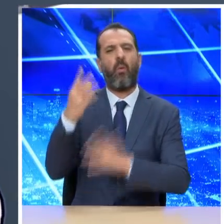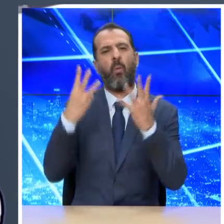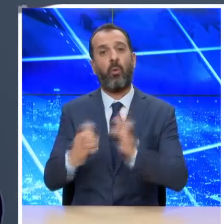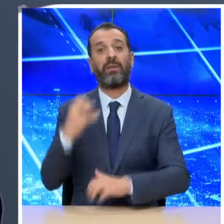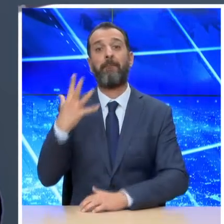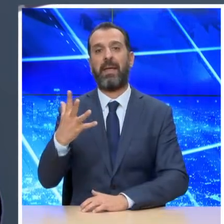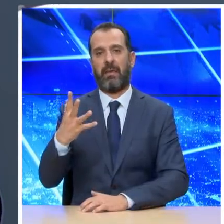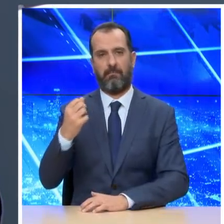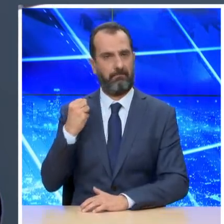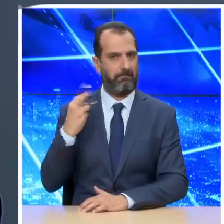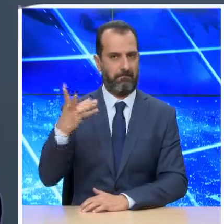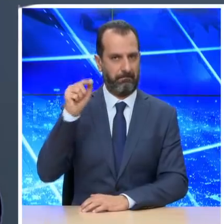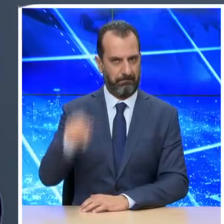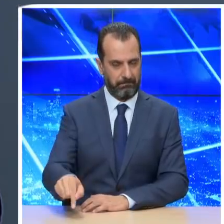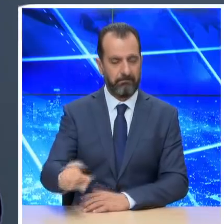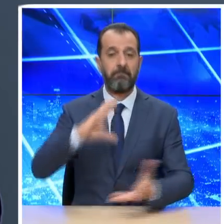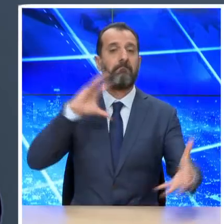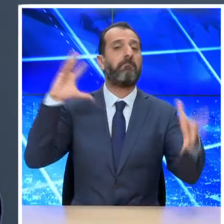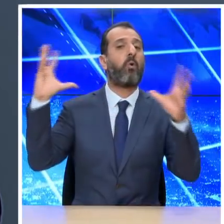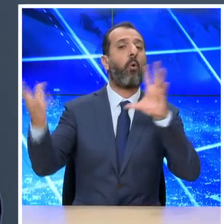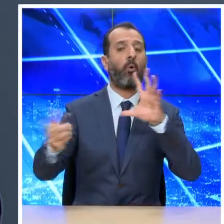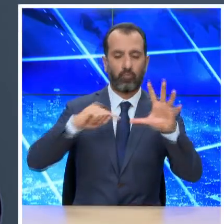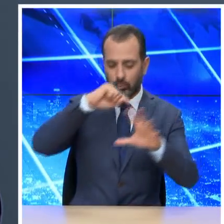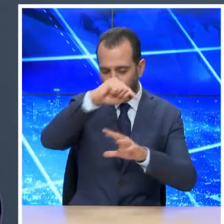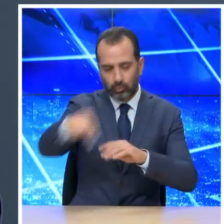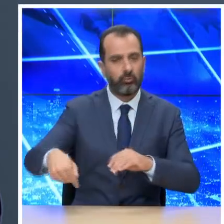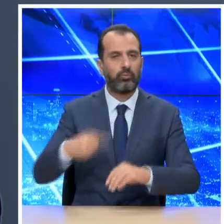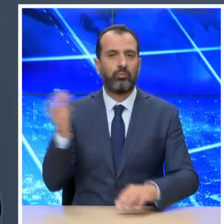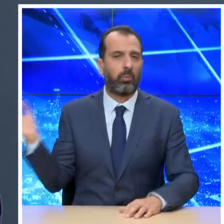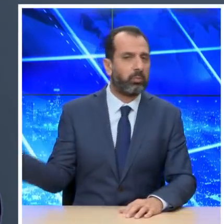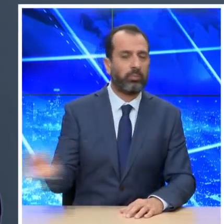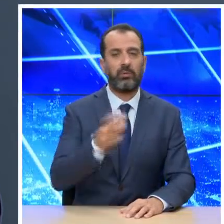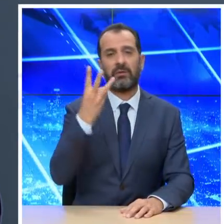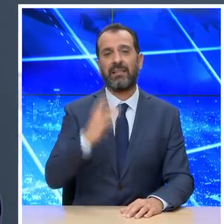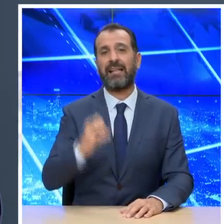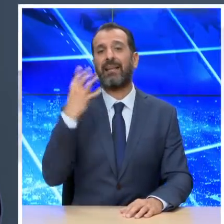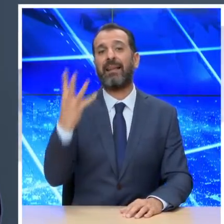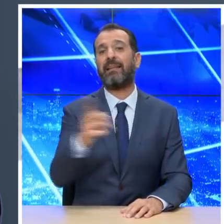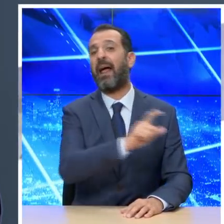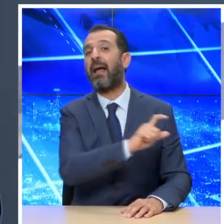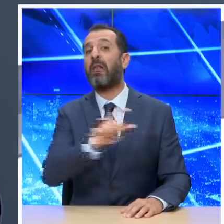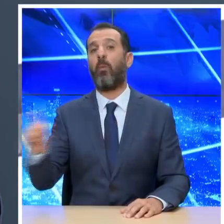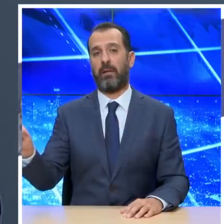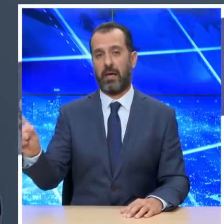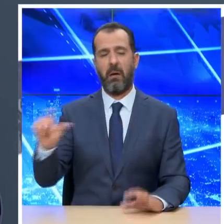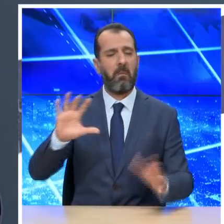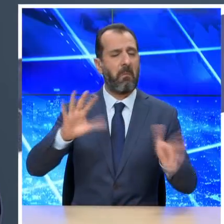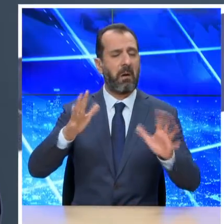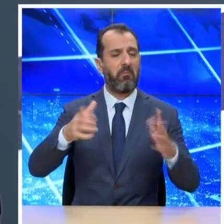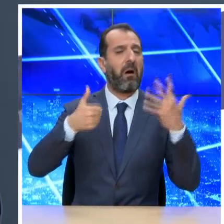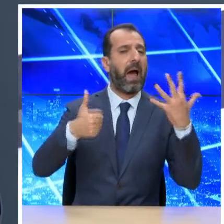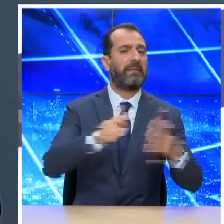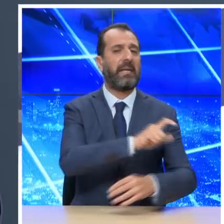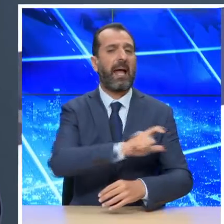Σε παγκόσμια κλίμακα, ο αριθμός των επιβεβαιωμένων διαγνώσεων αγγίζει πλέον τα 34 εκατομμύρια, εκ των οποίων περίπου 6